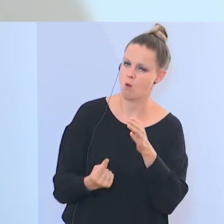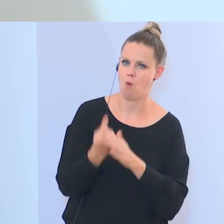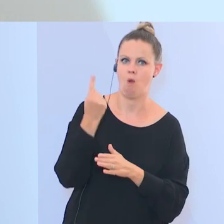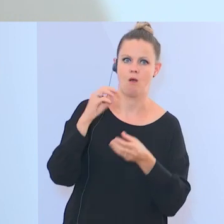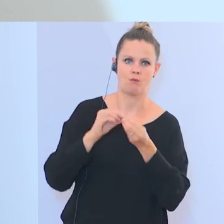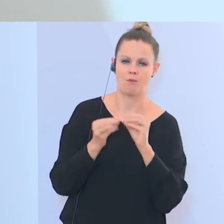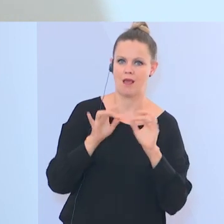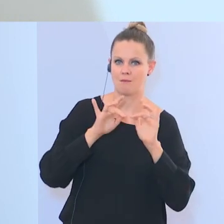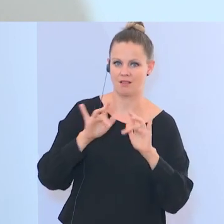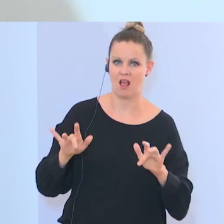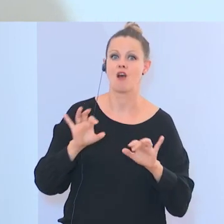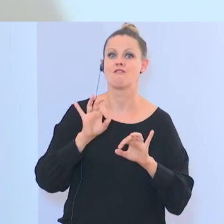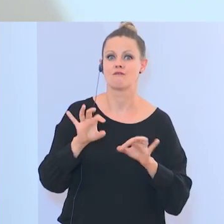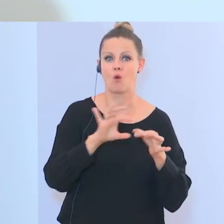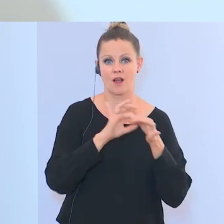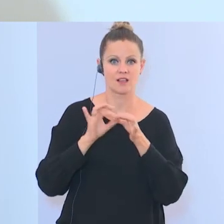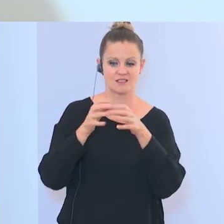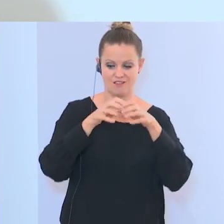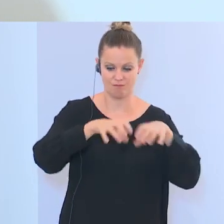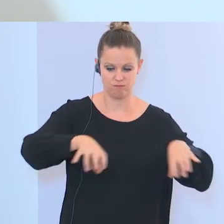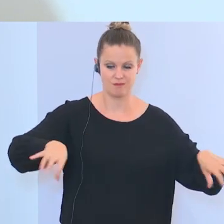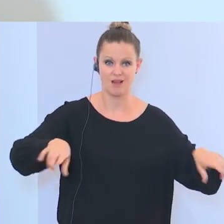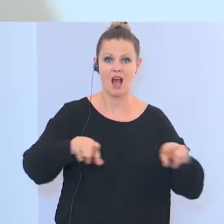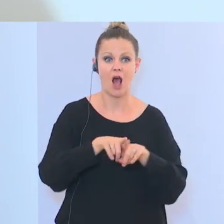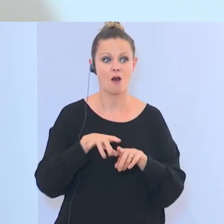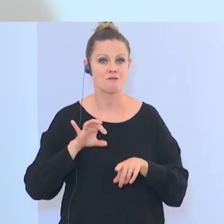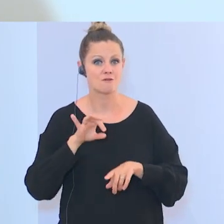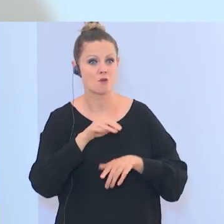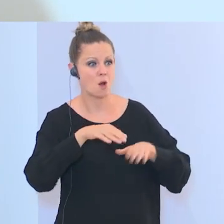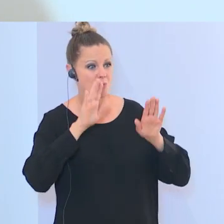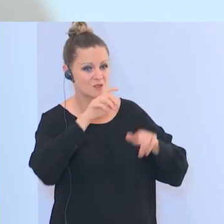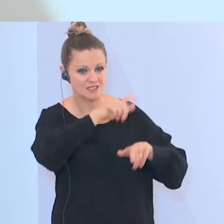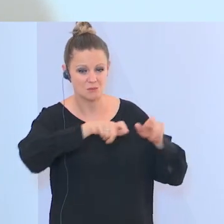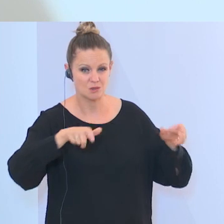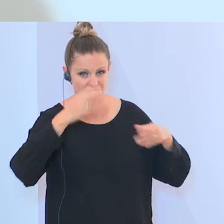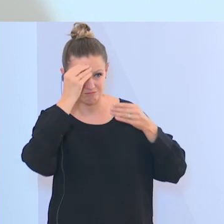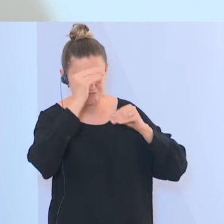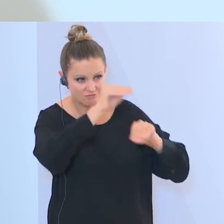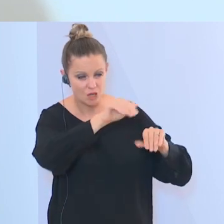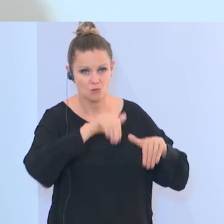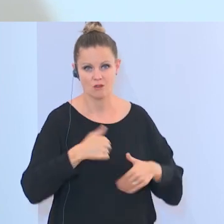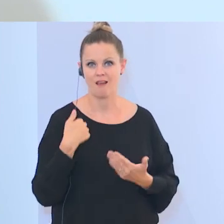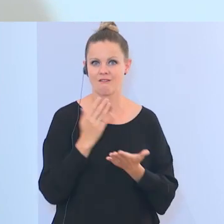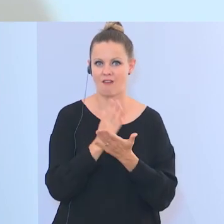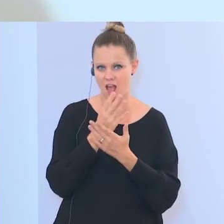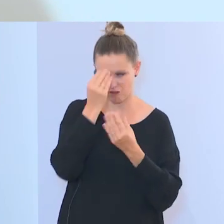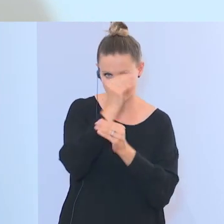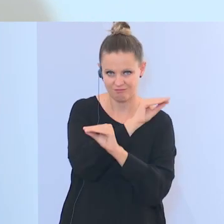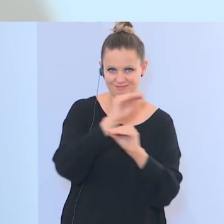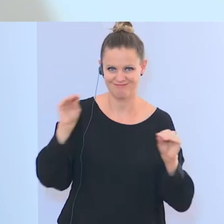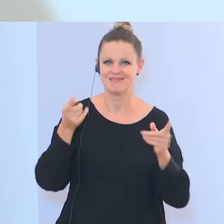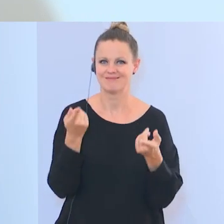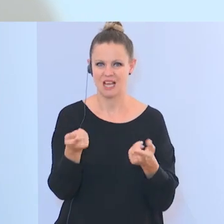die die Gesellschaft spalten. Das müssen wir auch den Muslimen vermitteln. Es ist, wie ich bereits sagte, ein